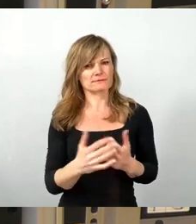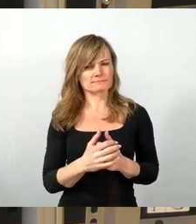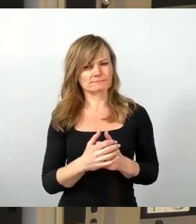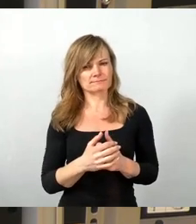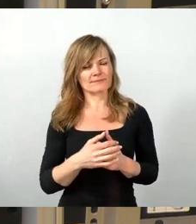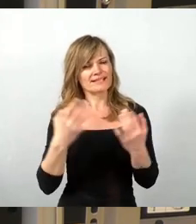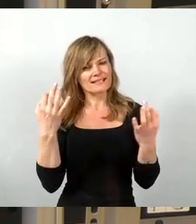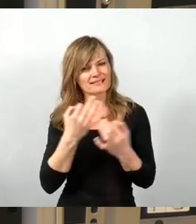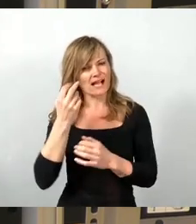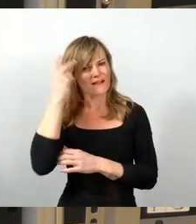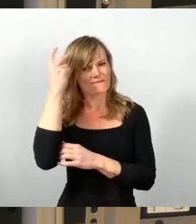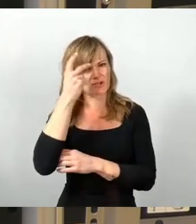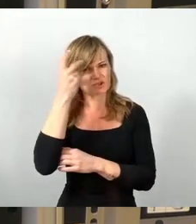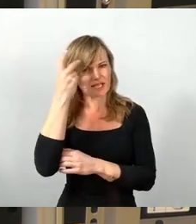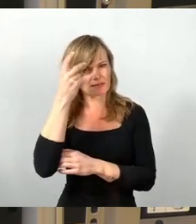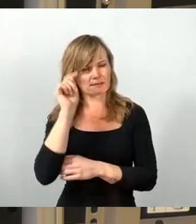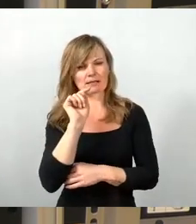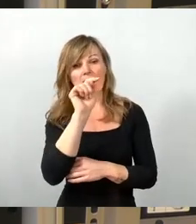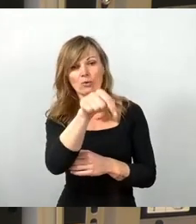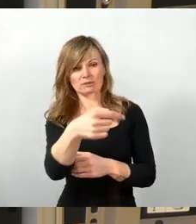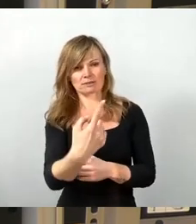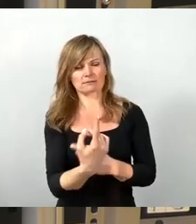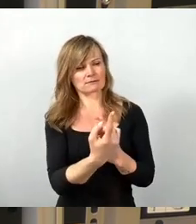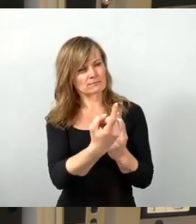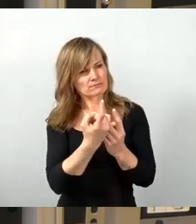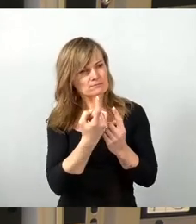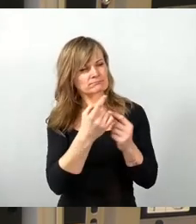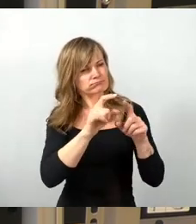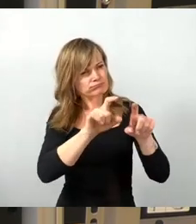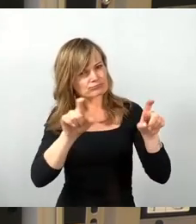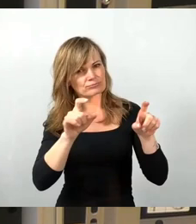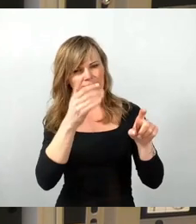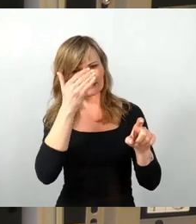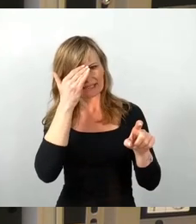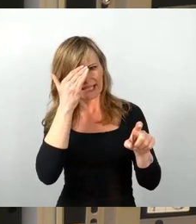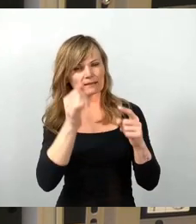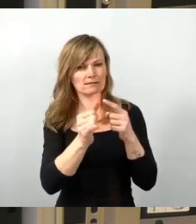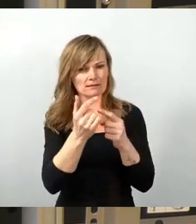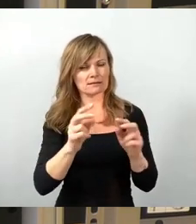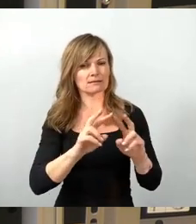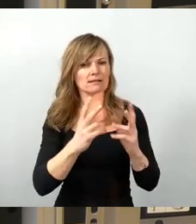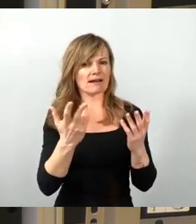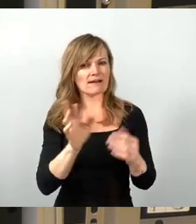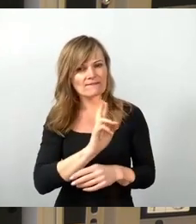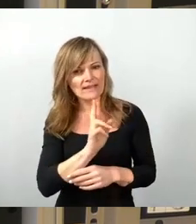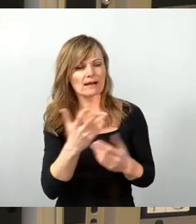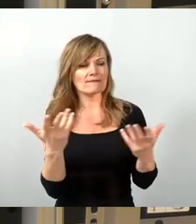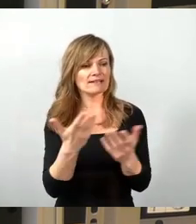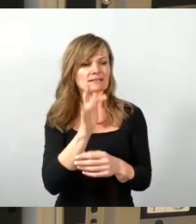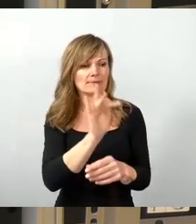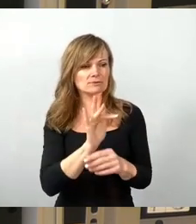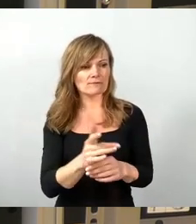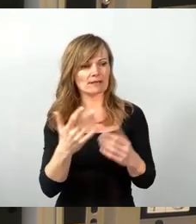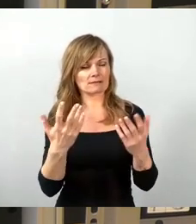die alle von der Auswirkung des Klimawandels betroffen sind, einbringen kann. Und ja, das sind